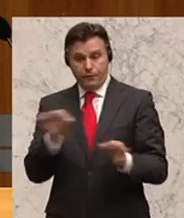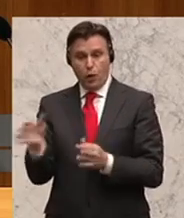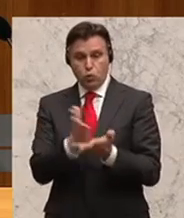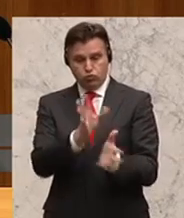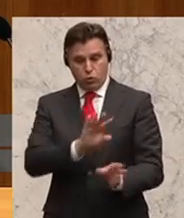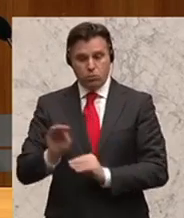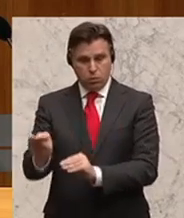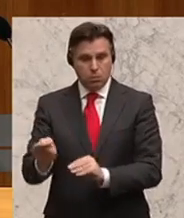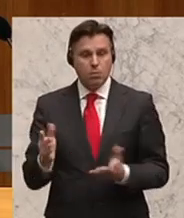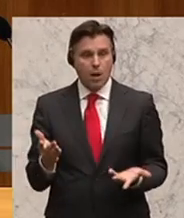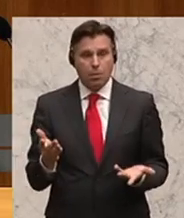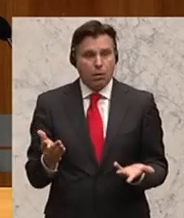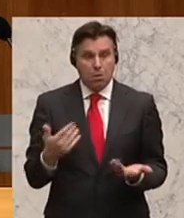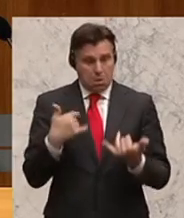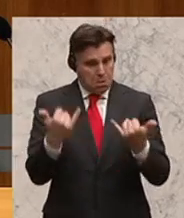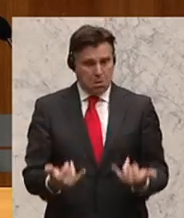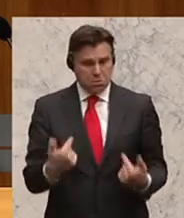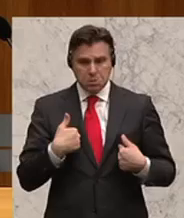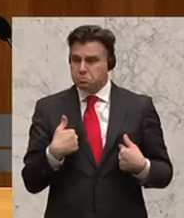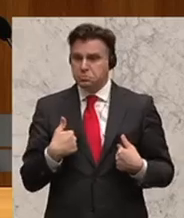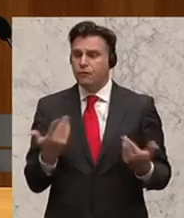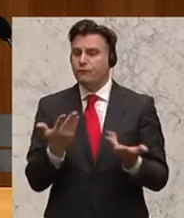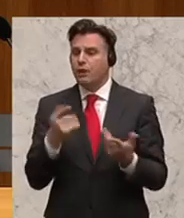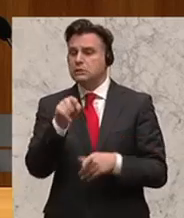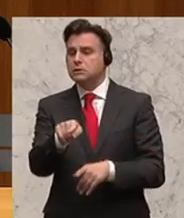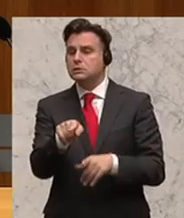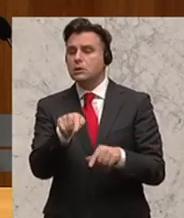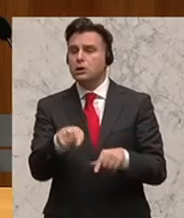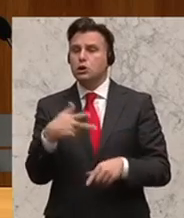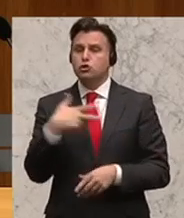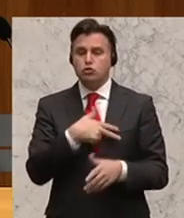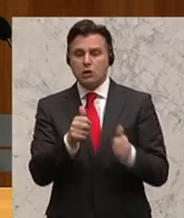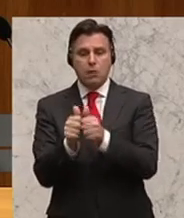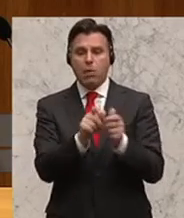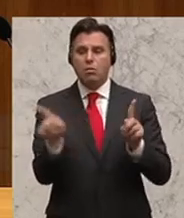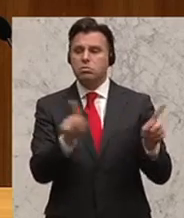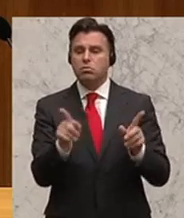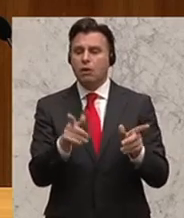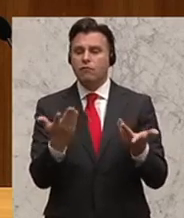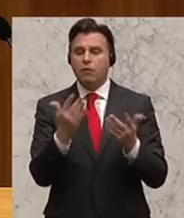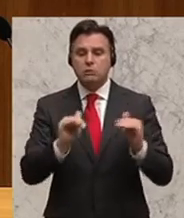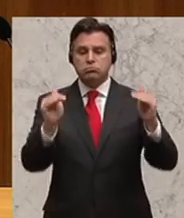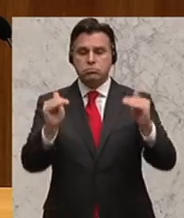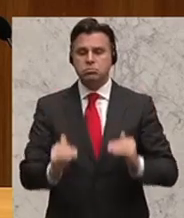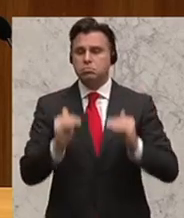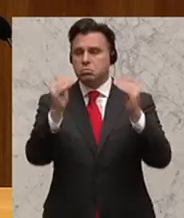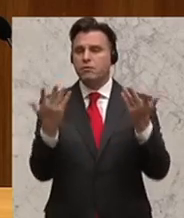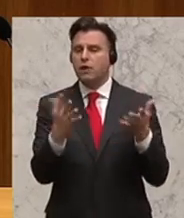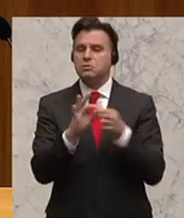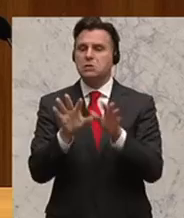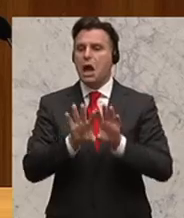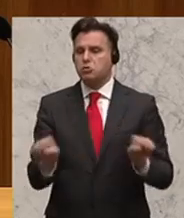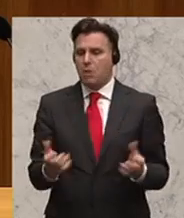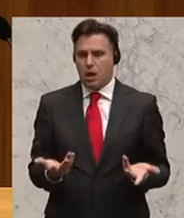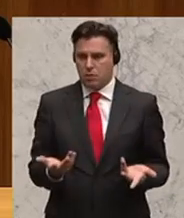dann definiert werden, dann wissen wir heute nicht, auf welches Niveau sich die Sozialpartner einigen werden. Und das ist mir einfach zu wenig,